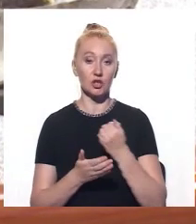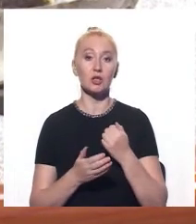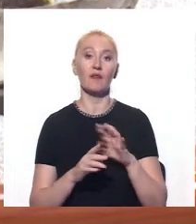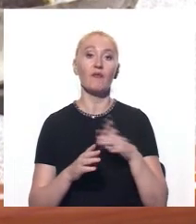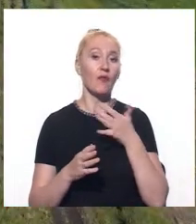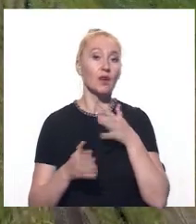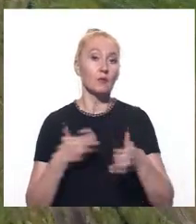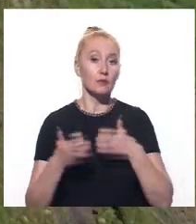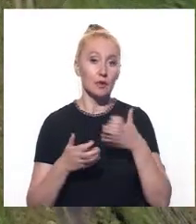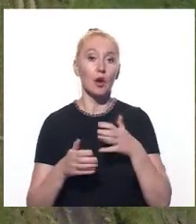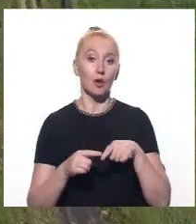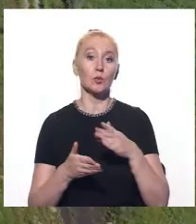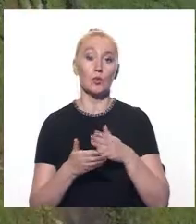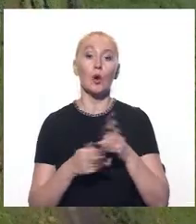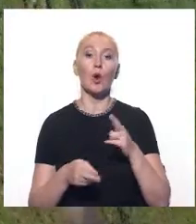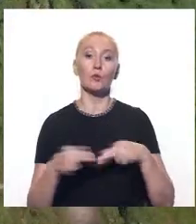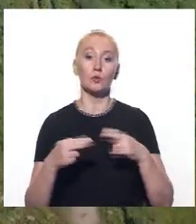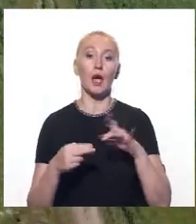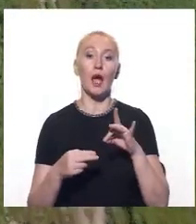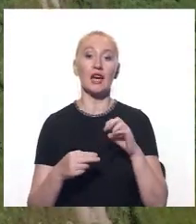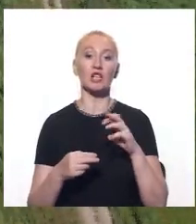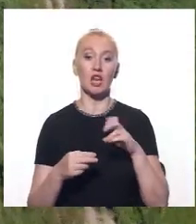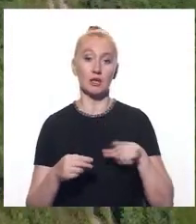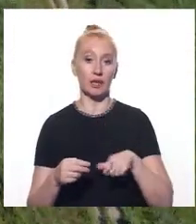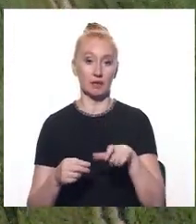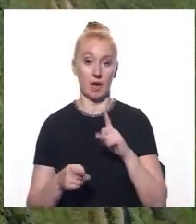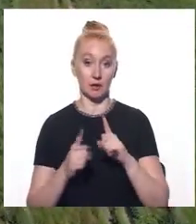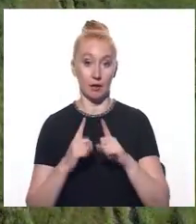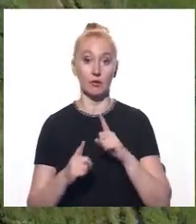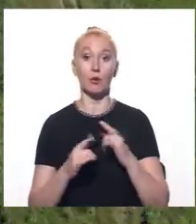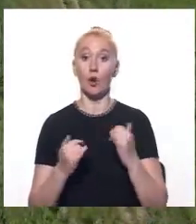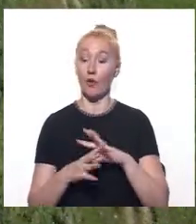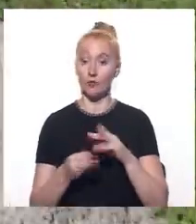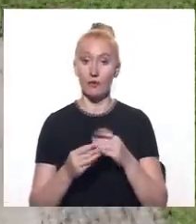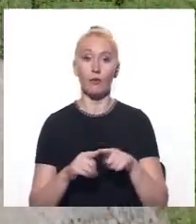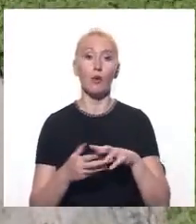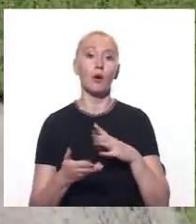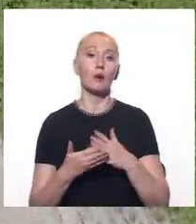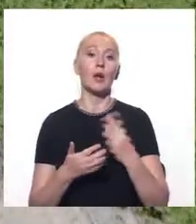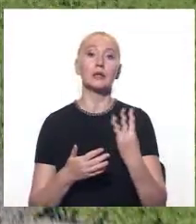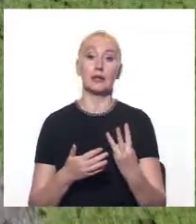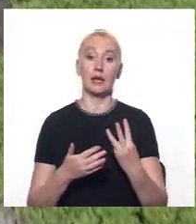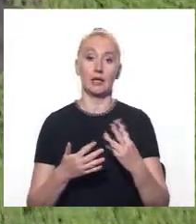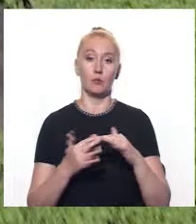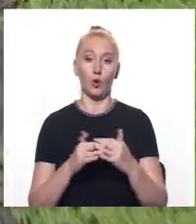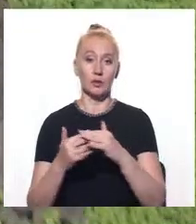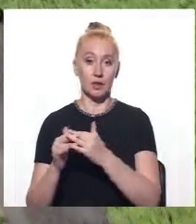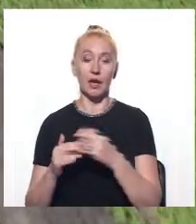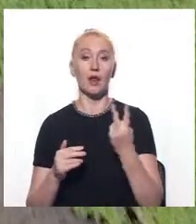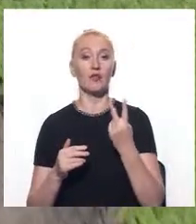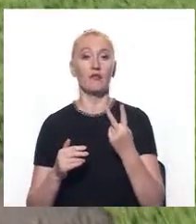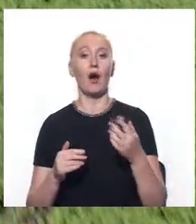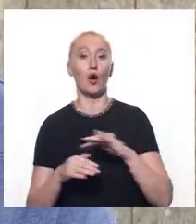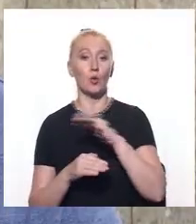експедиції, що передувала будівництво Решетилівської траси. Усього зараз розкупали три поселення та два кургани